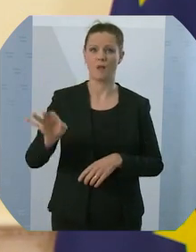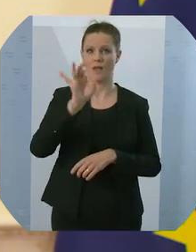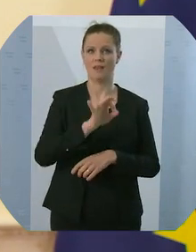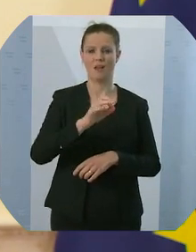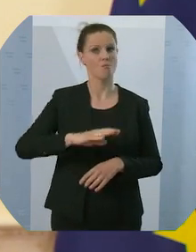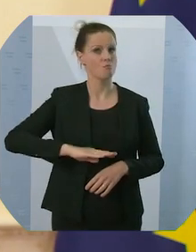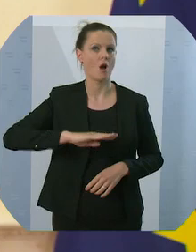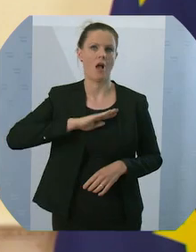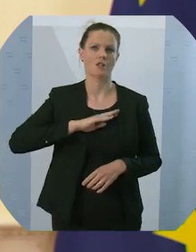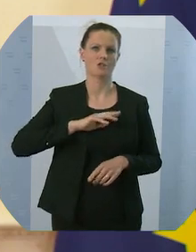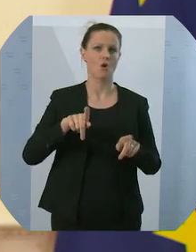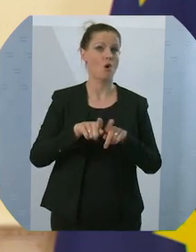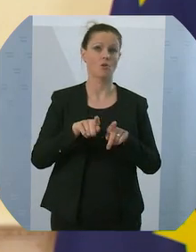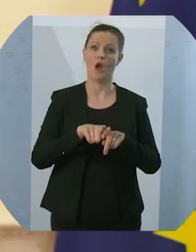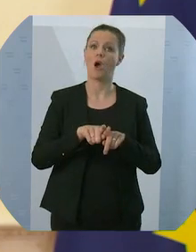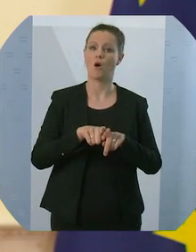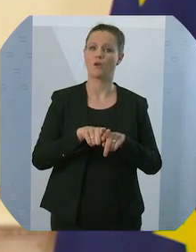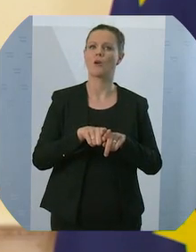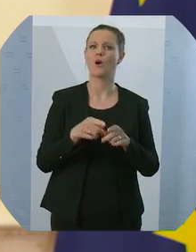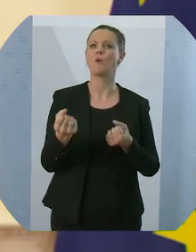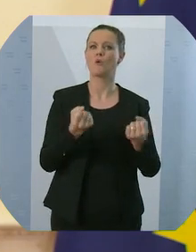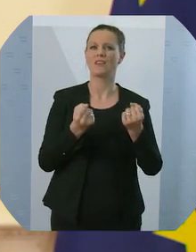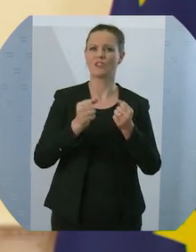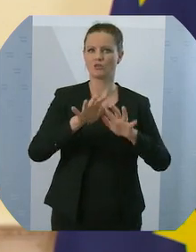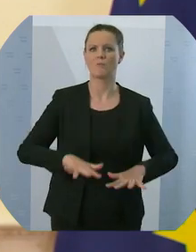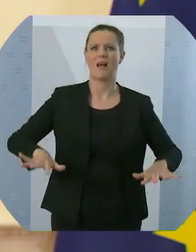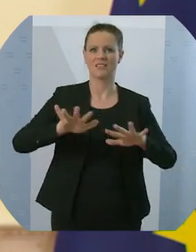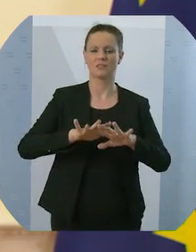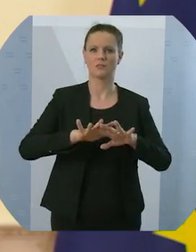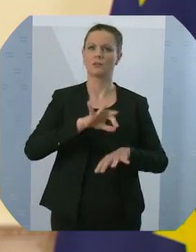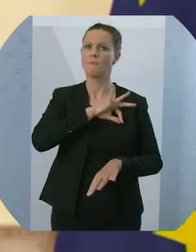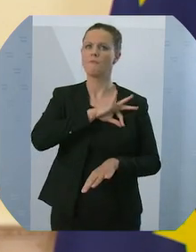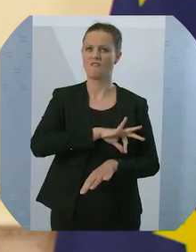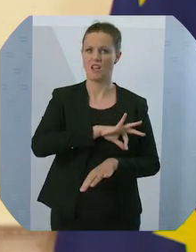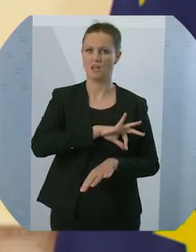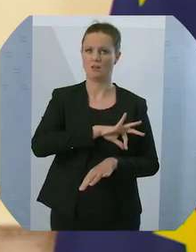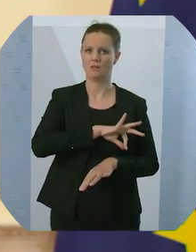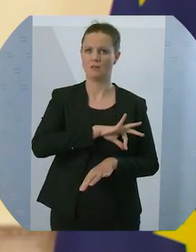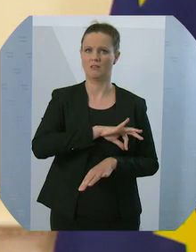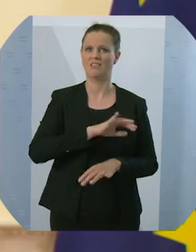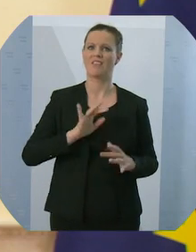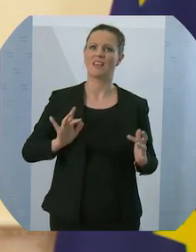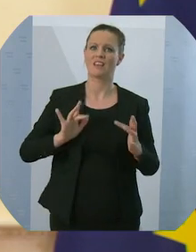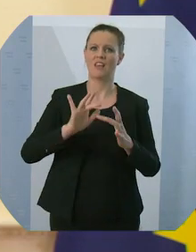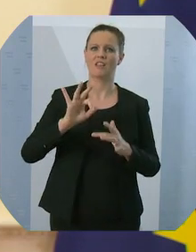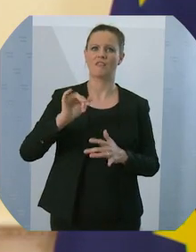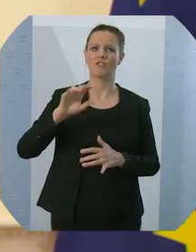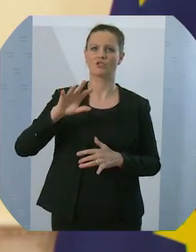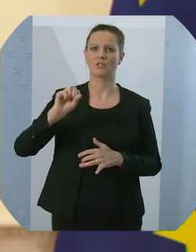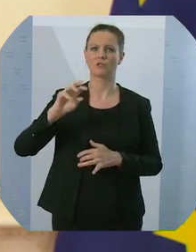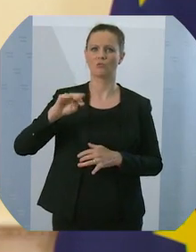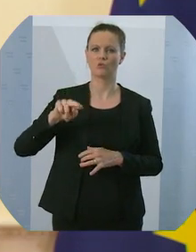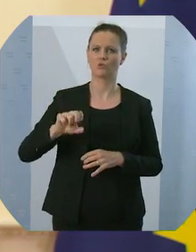das politische Grundgerüst die Verpflichtung, die den antifaschistischen Grundkonsens der Zweiten Republik täglich